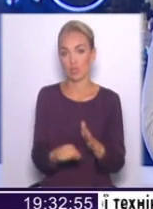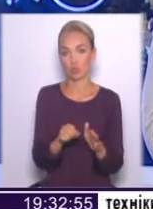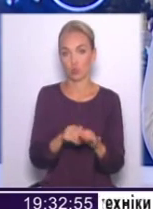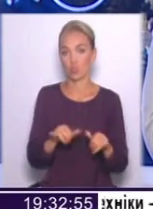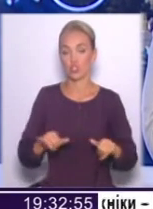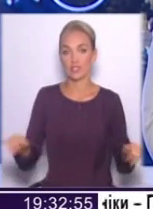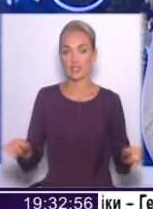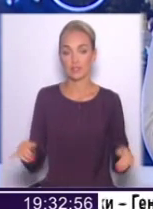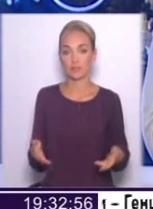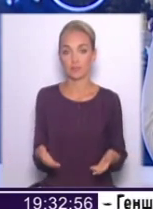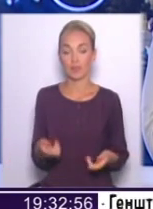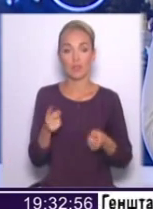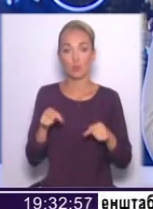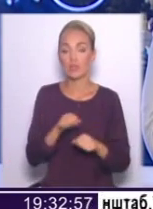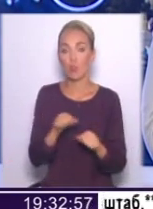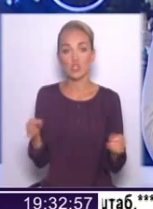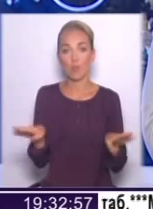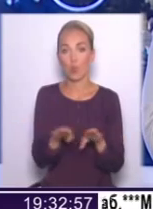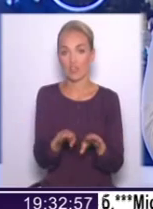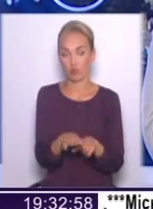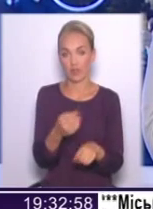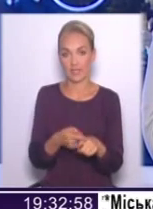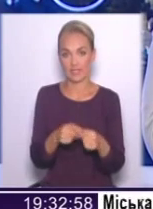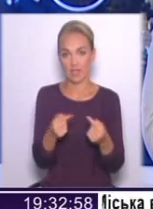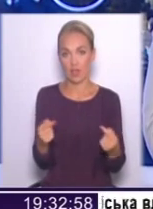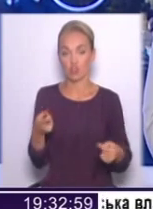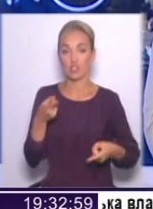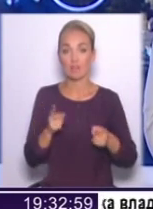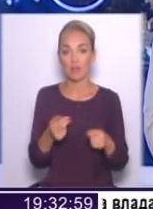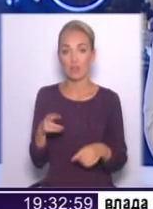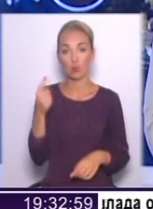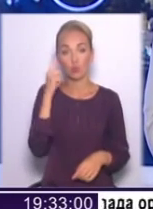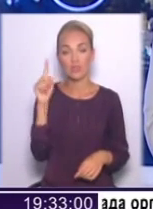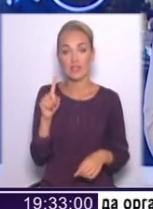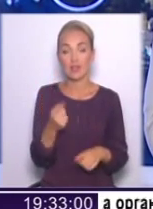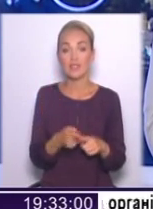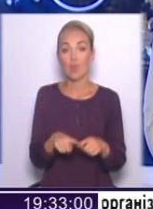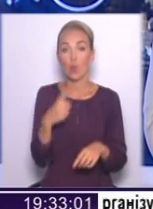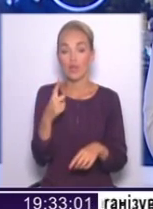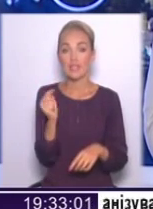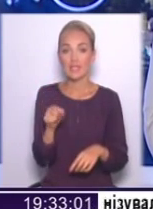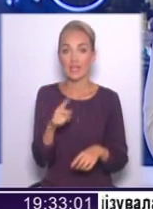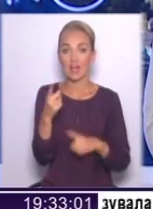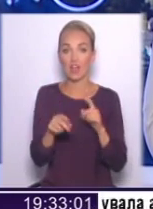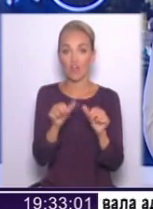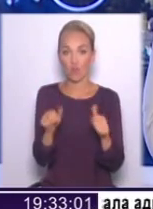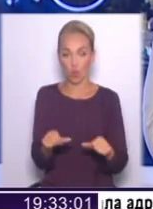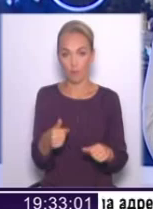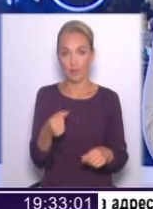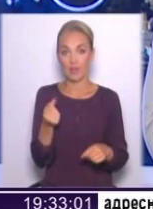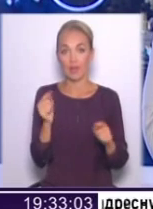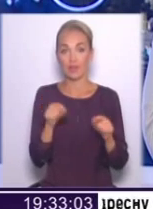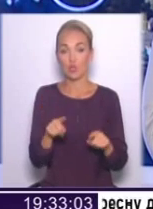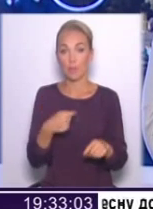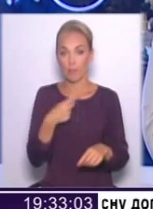Тобто, ну, насправді, тут не можна порівнювати ці речі. Тобто, ну, насправді, я думаю, що це одна із тих реформ, які, ну, те, що ми бачимо зараз в Києві, це